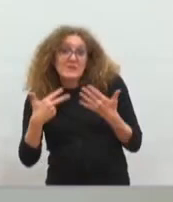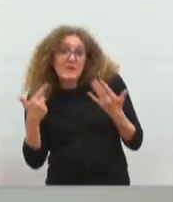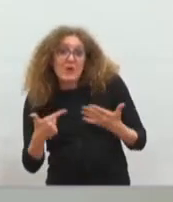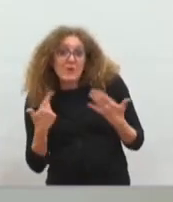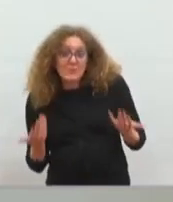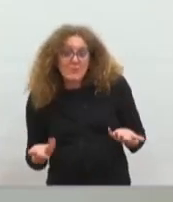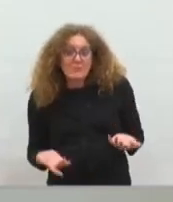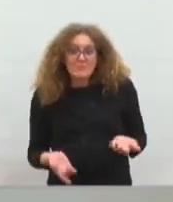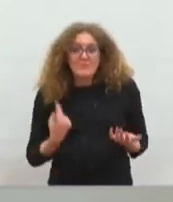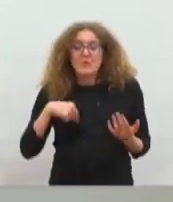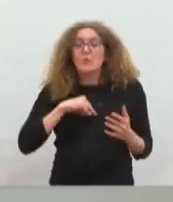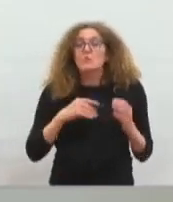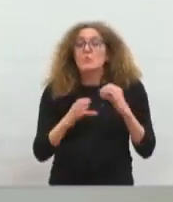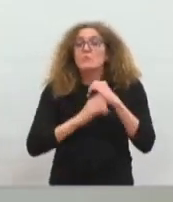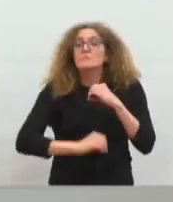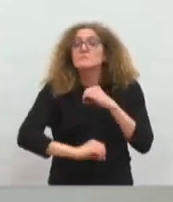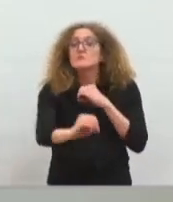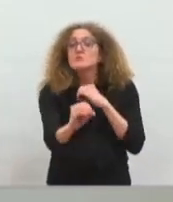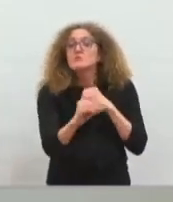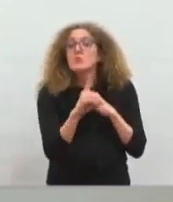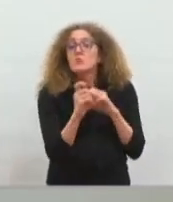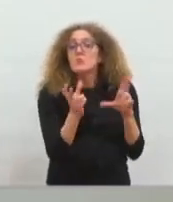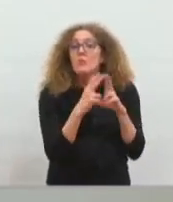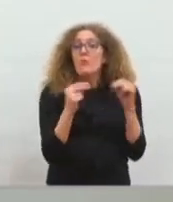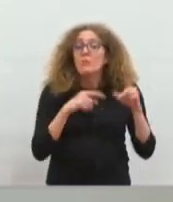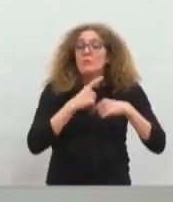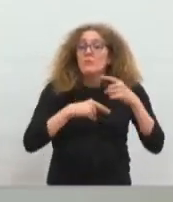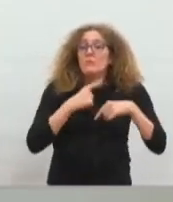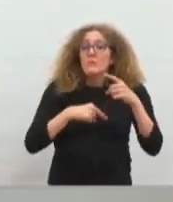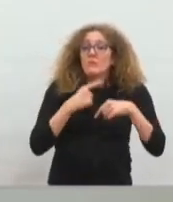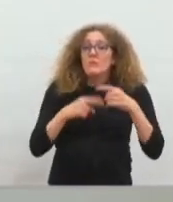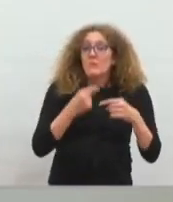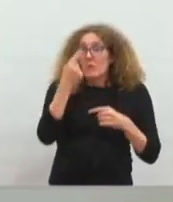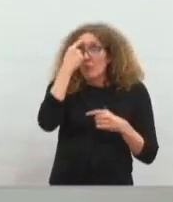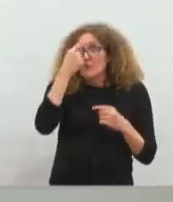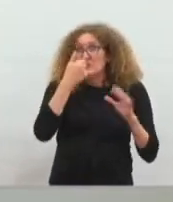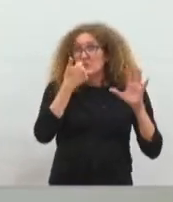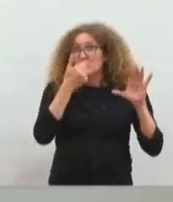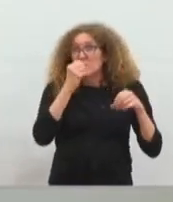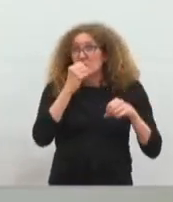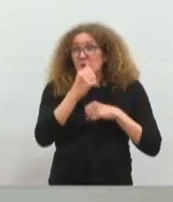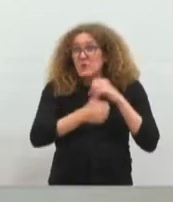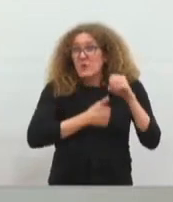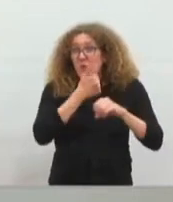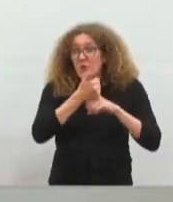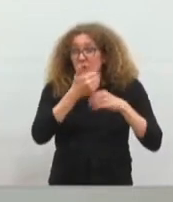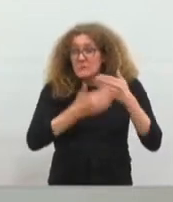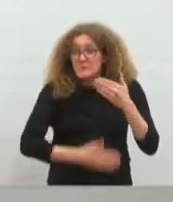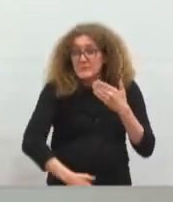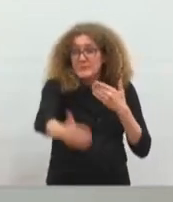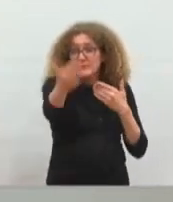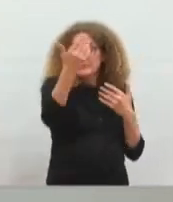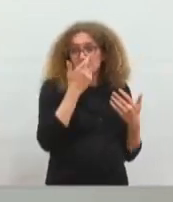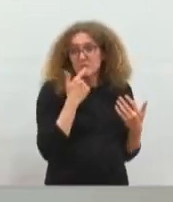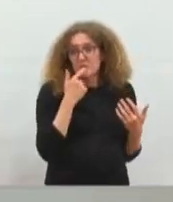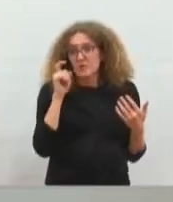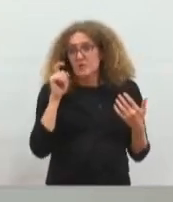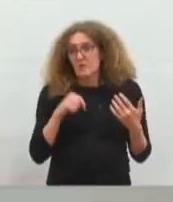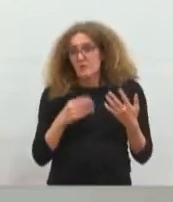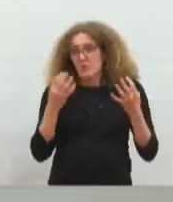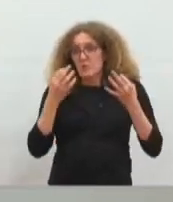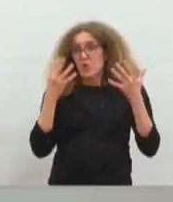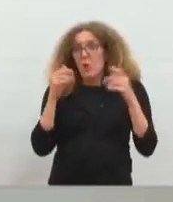un tuyau d'assainissement et bien il y en a pour un minimum de 60 ans. Cela signifie qu'il faut avoir une vision du temps long. Et donc,